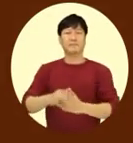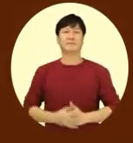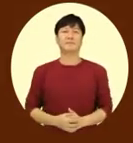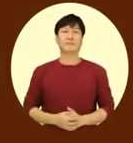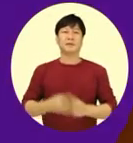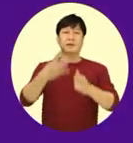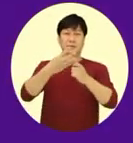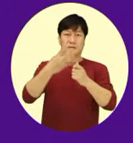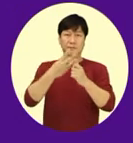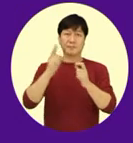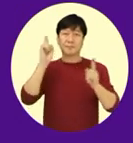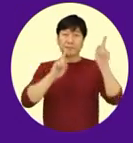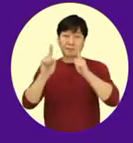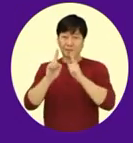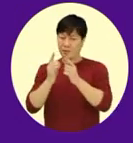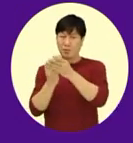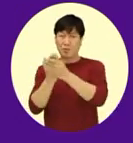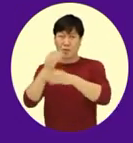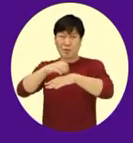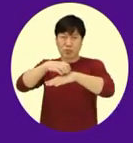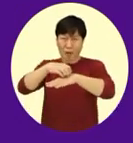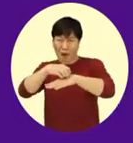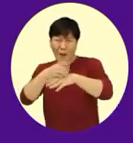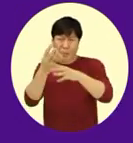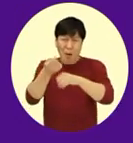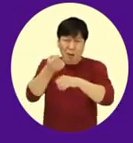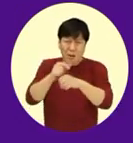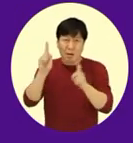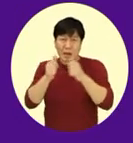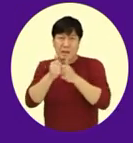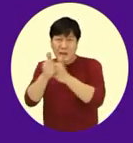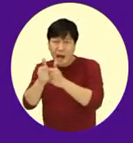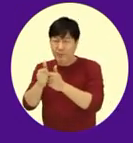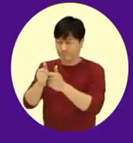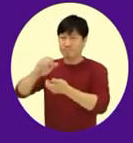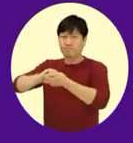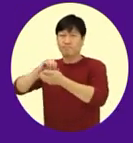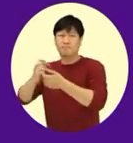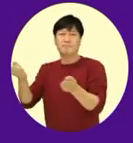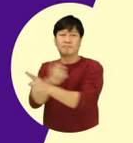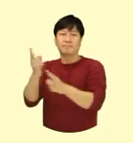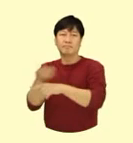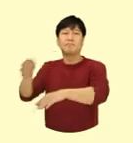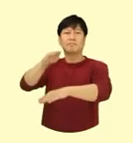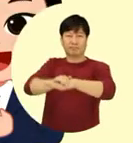마지막으로 상처에서의 삼출물 흡수량과 상처의 상태에 따라 적시의 창상피복제를 교체합니다.